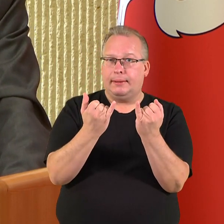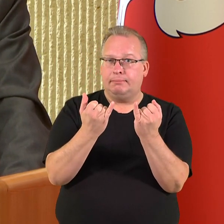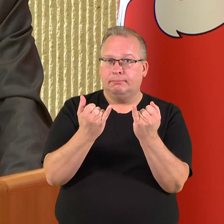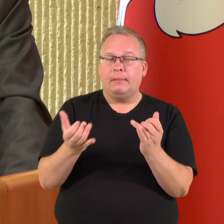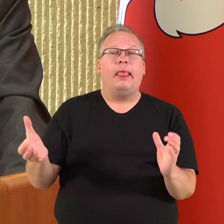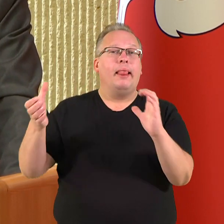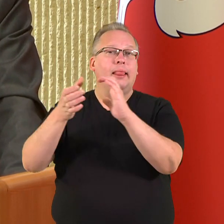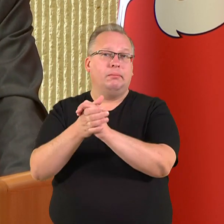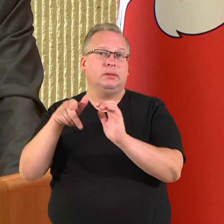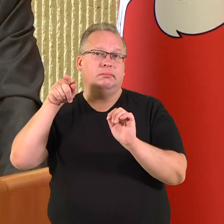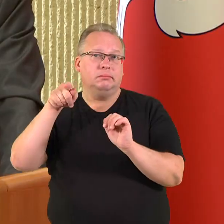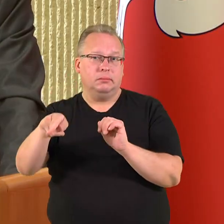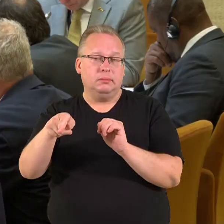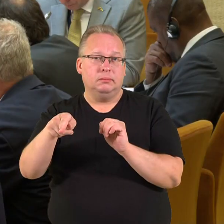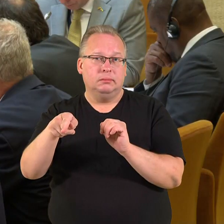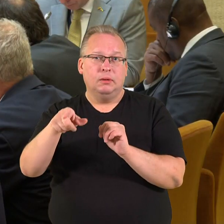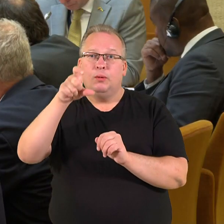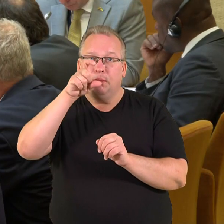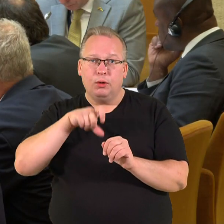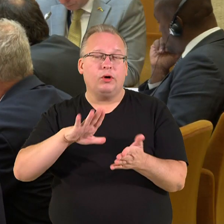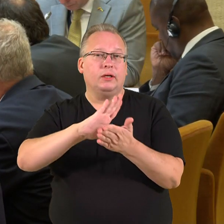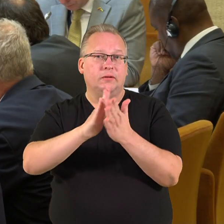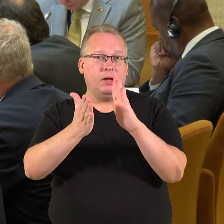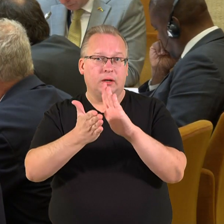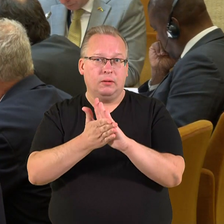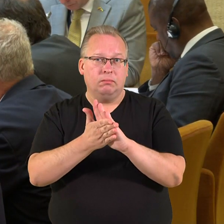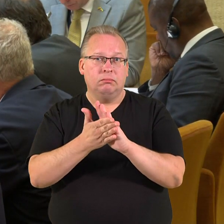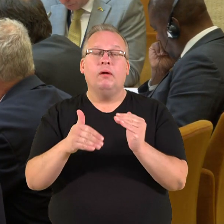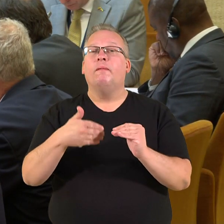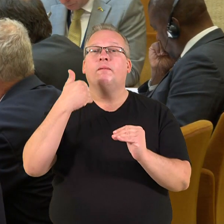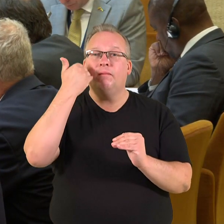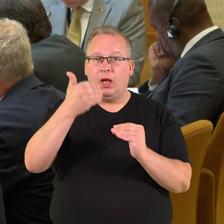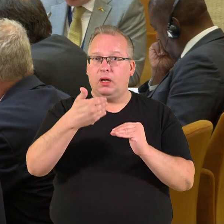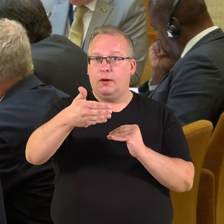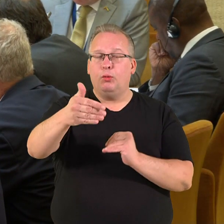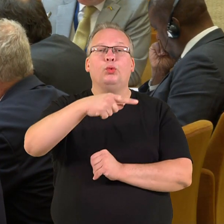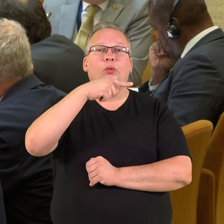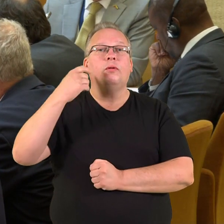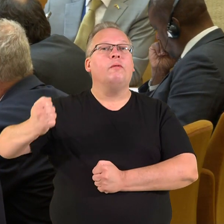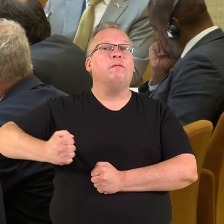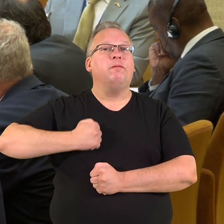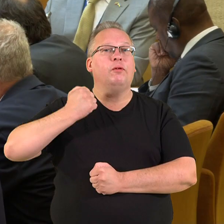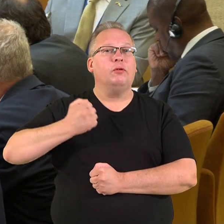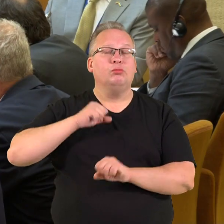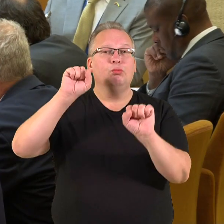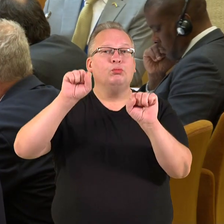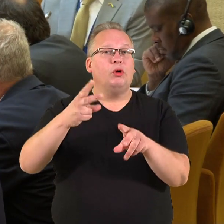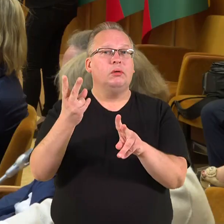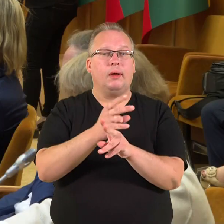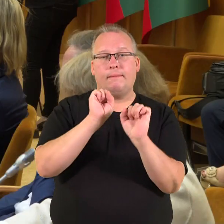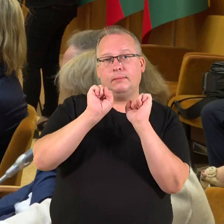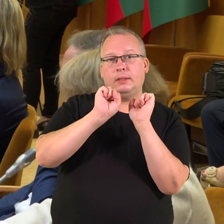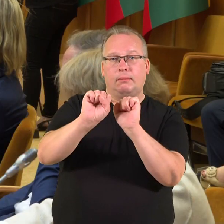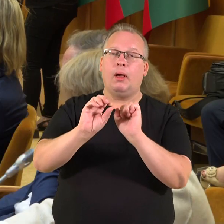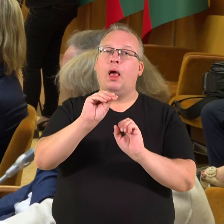nusikalstamu režimu, dar po keleto metų nuo Rusijos karinės gali tekti gintis